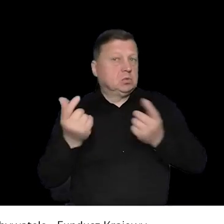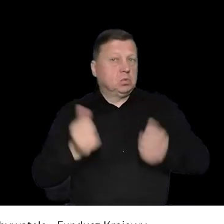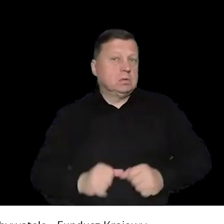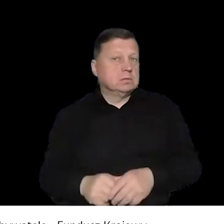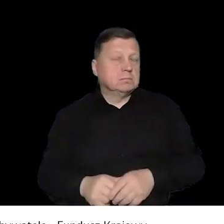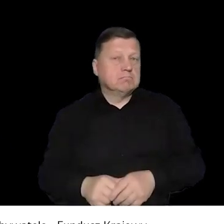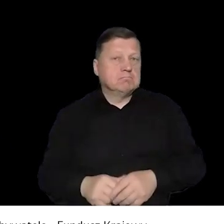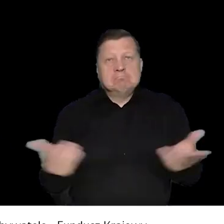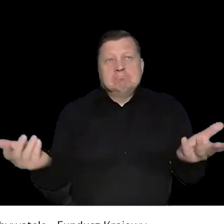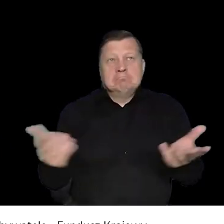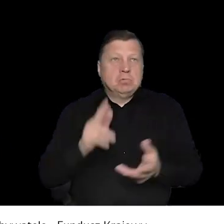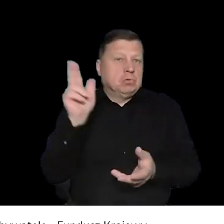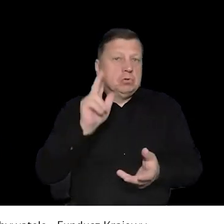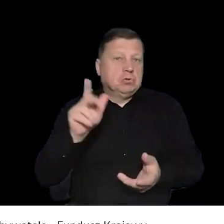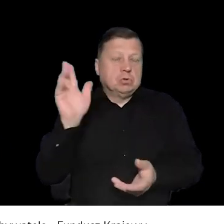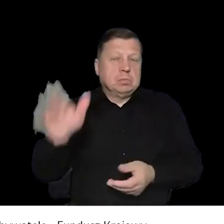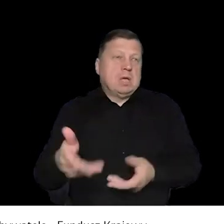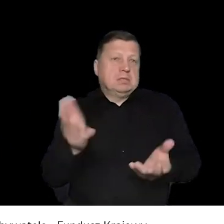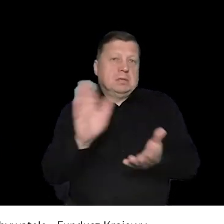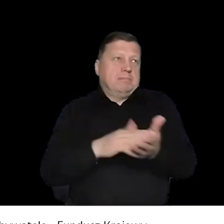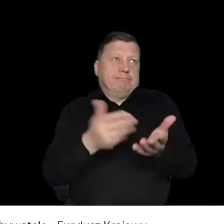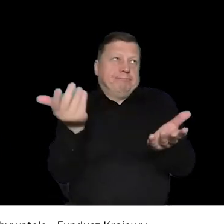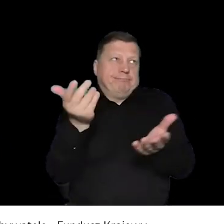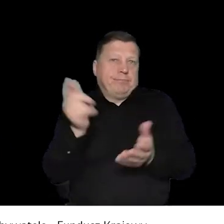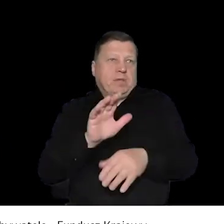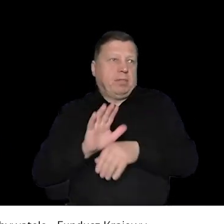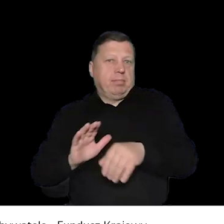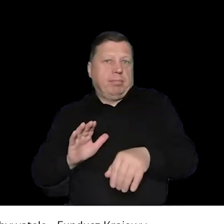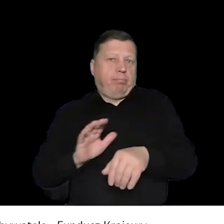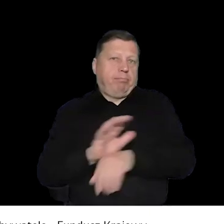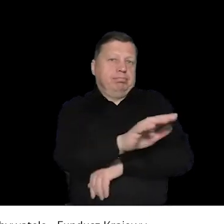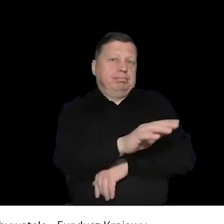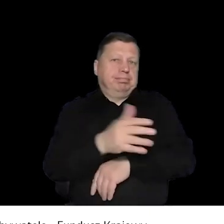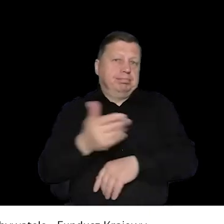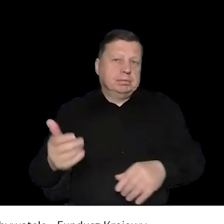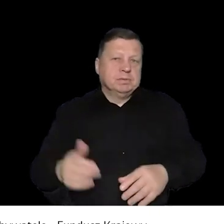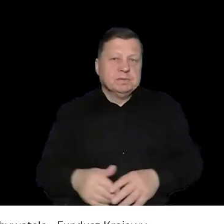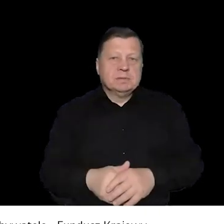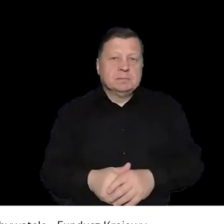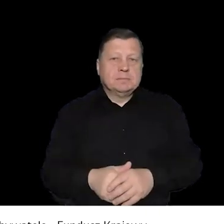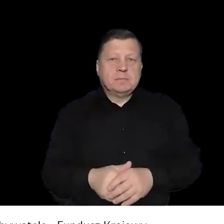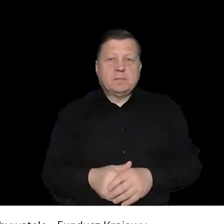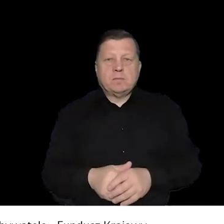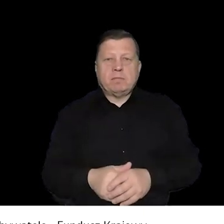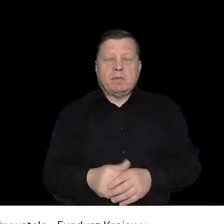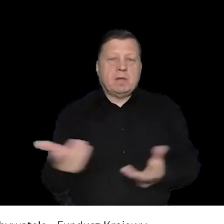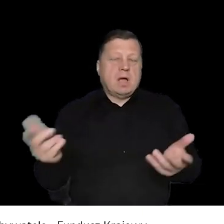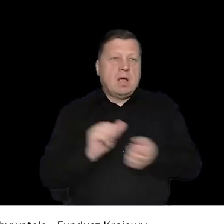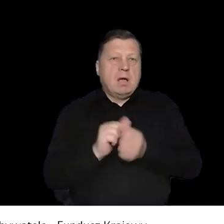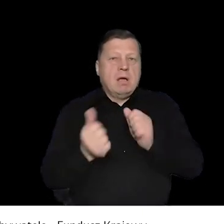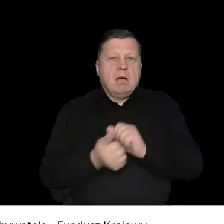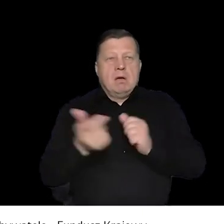zbytnio tłoczyć i może dojść do jakichś niefajnych sytuacji, po prostu, że na przykład ktoś nie wiem, zostanie